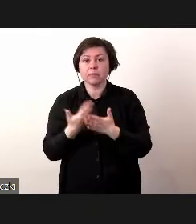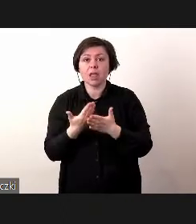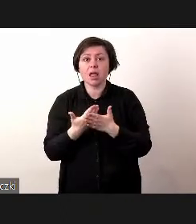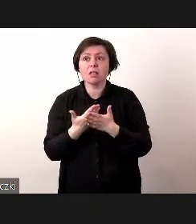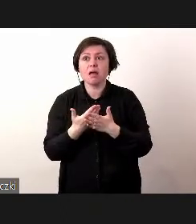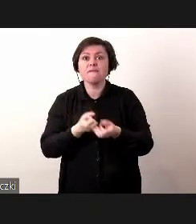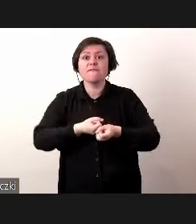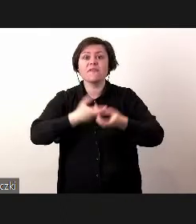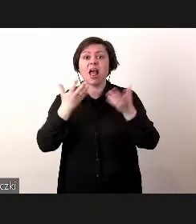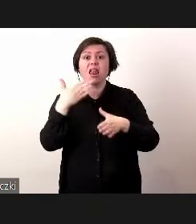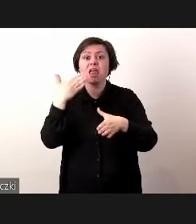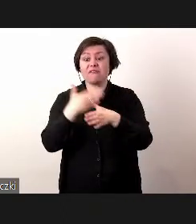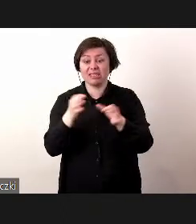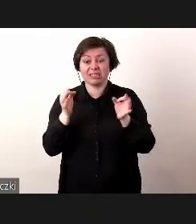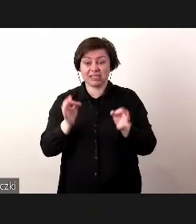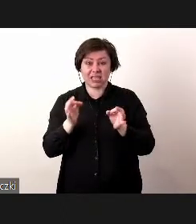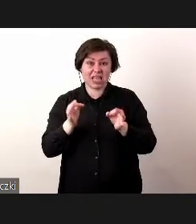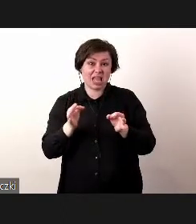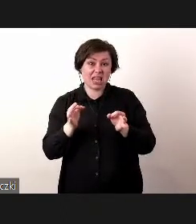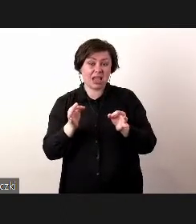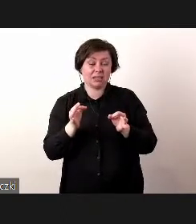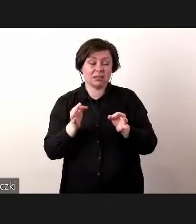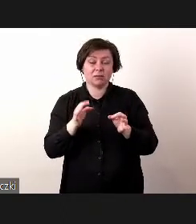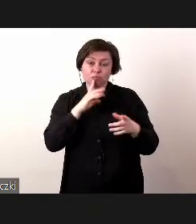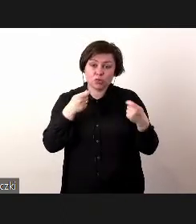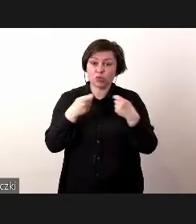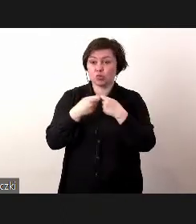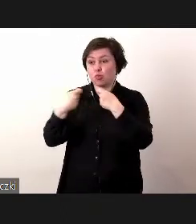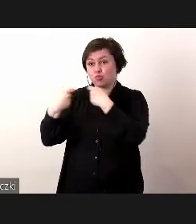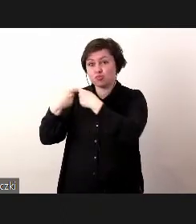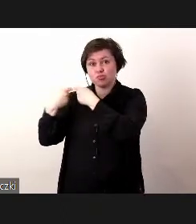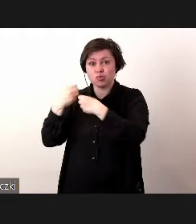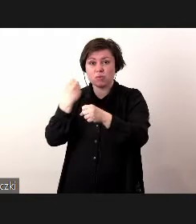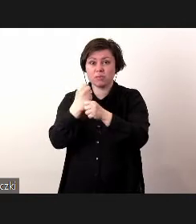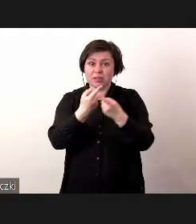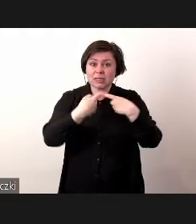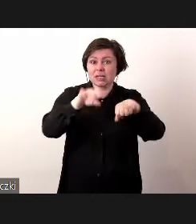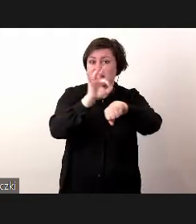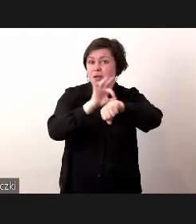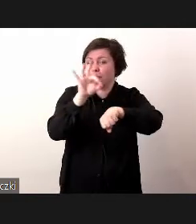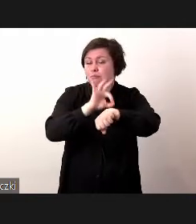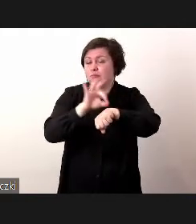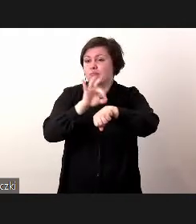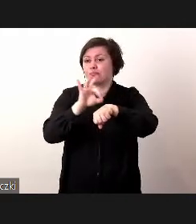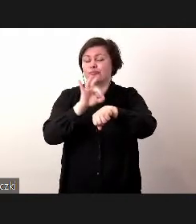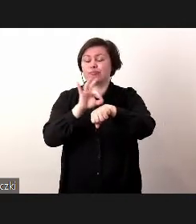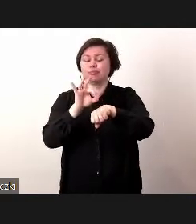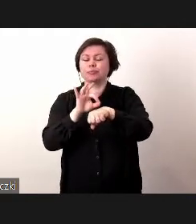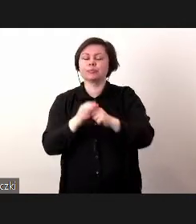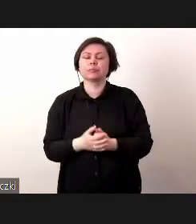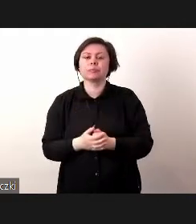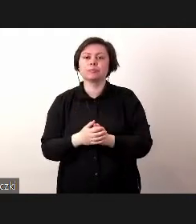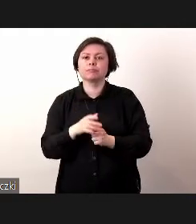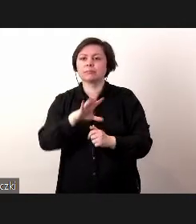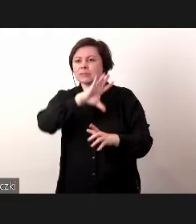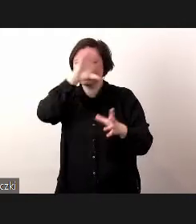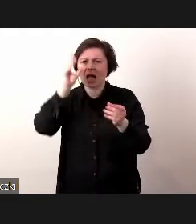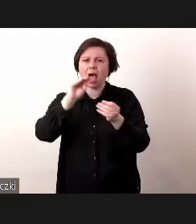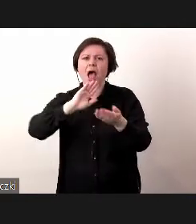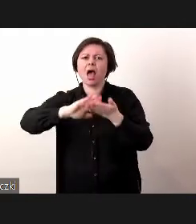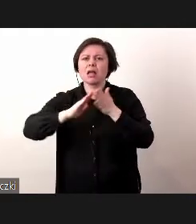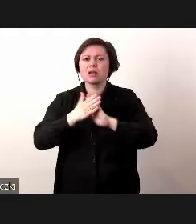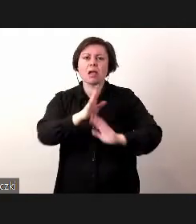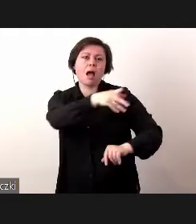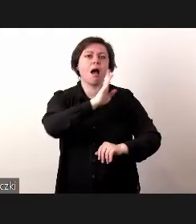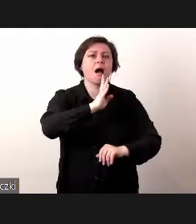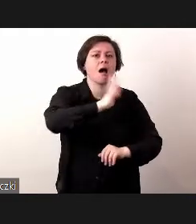bardzo wiele firm w dzisiejszych czasach współpracuje lub realizuje projekty na rynku czy to